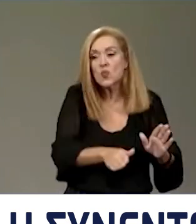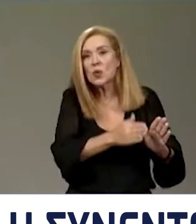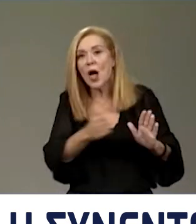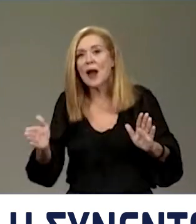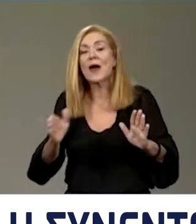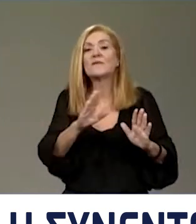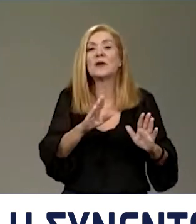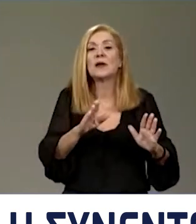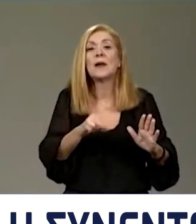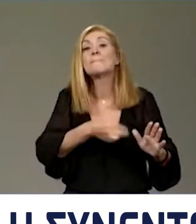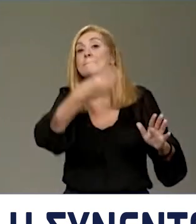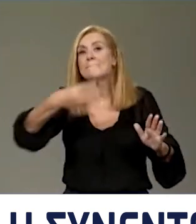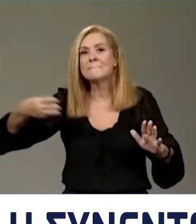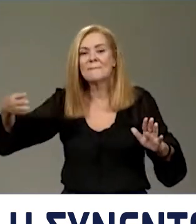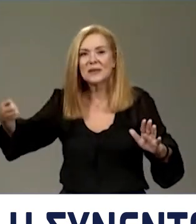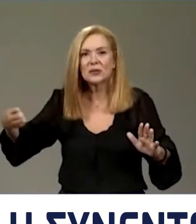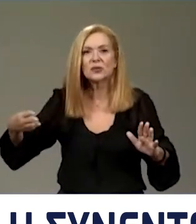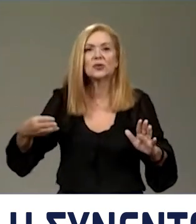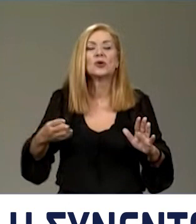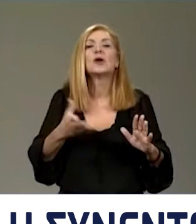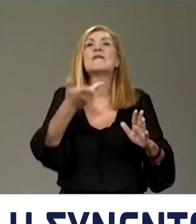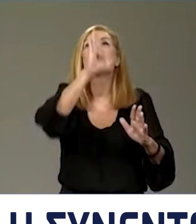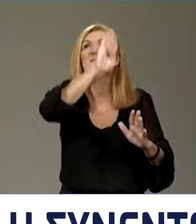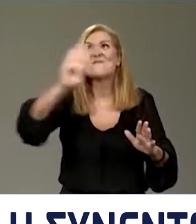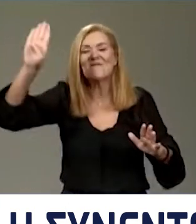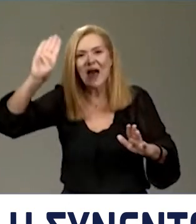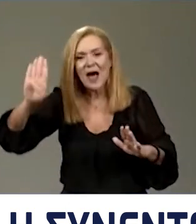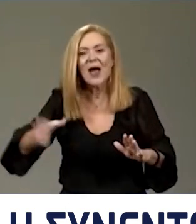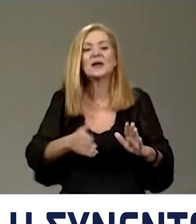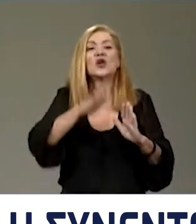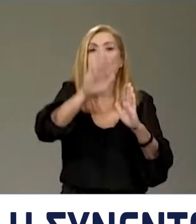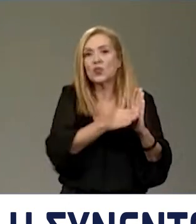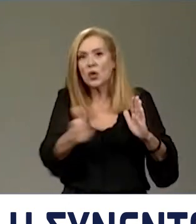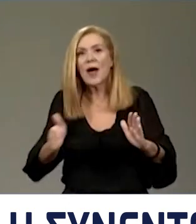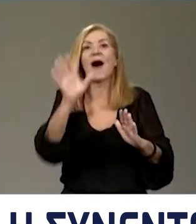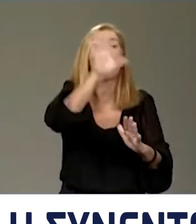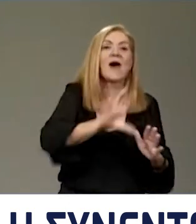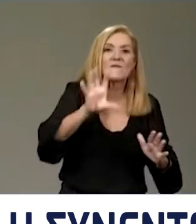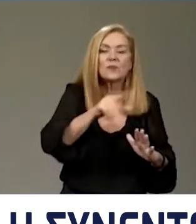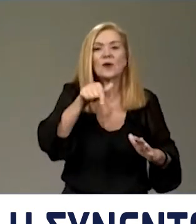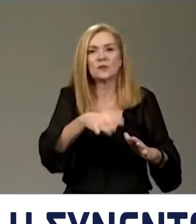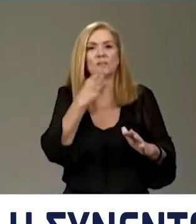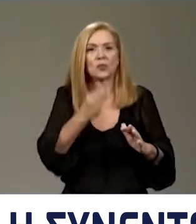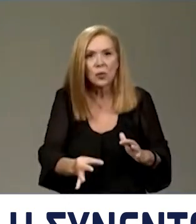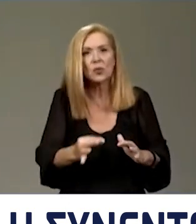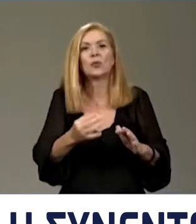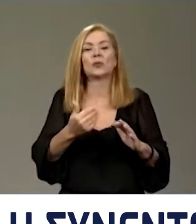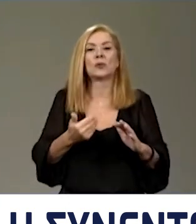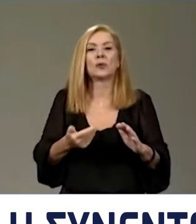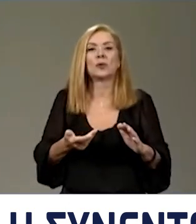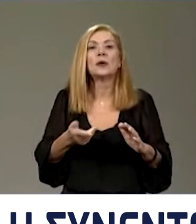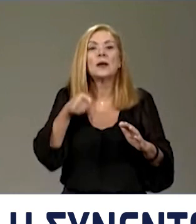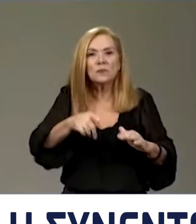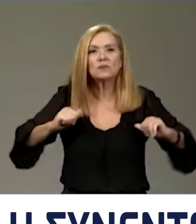Μεσογείου των Βαλκανίων της νοτιοανατολικής Ευρώπης και γι' αυτό και πήραμε αυτές τις